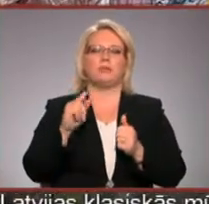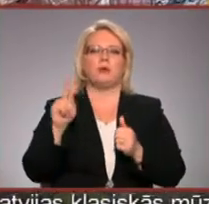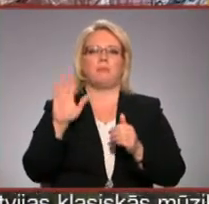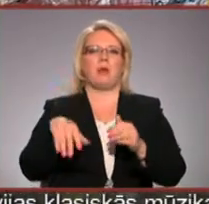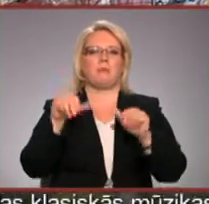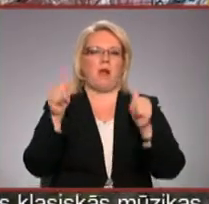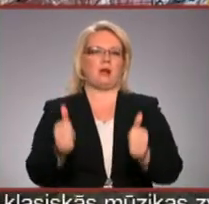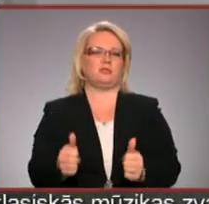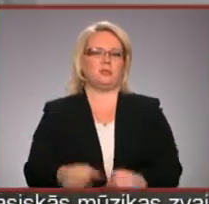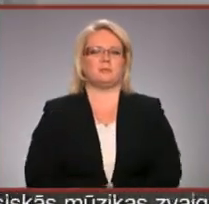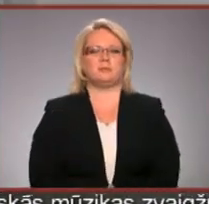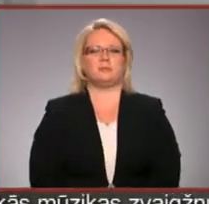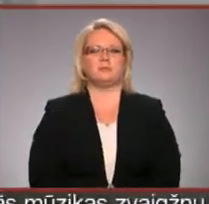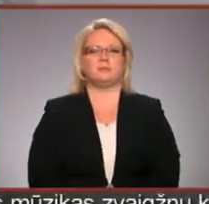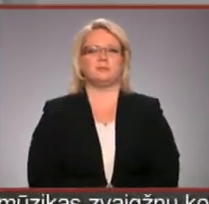Lāds, Dzintars Priņģis, Latvijas televīzija.